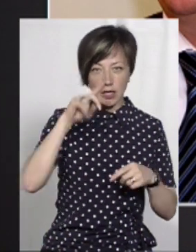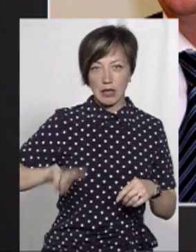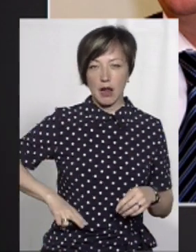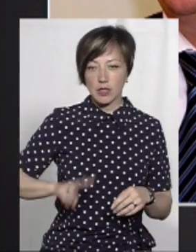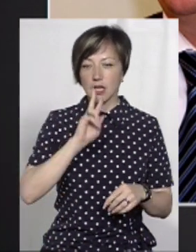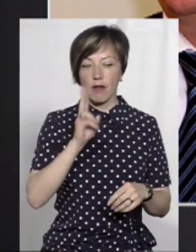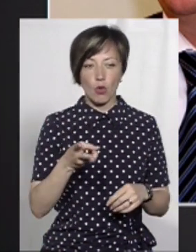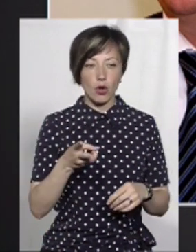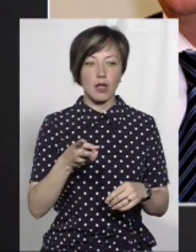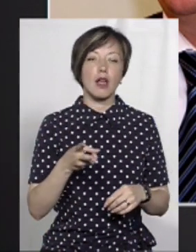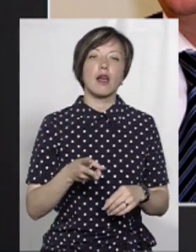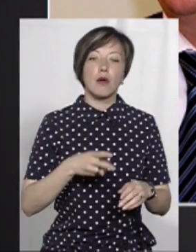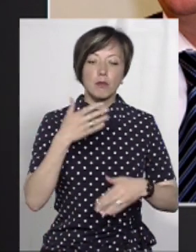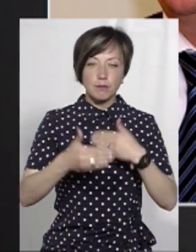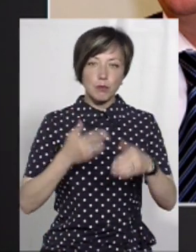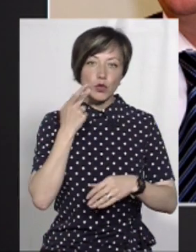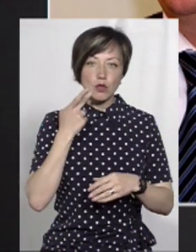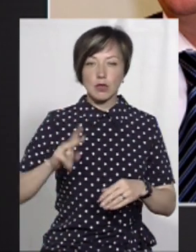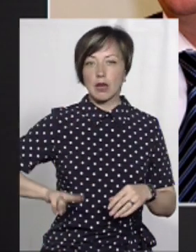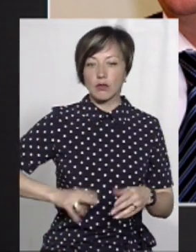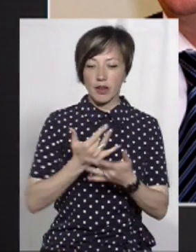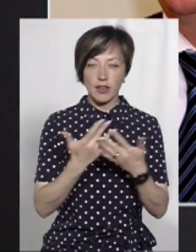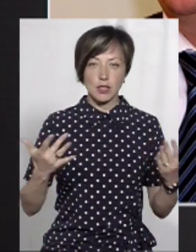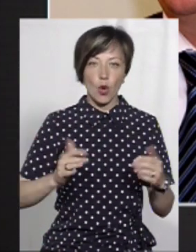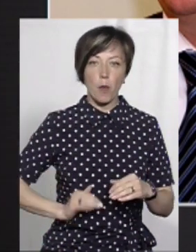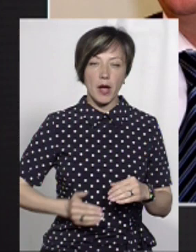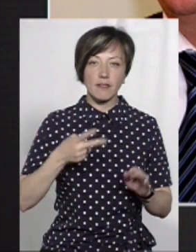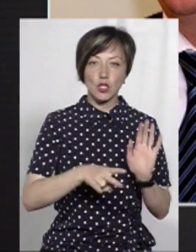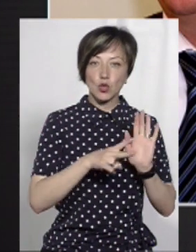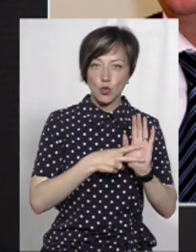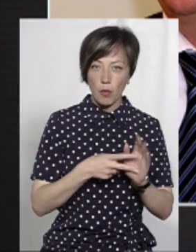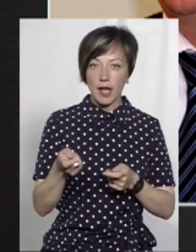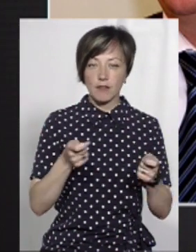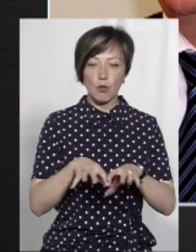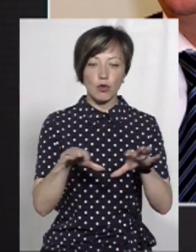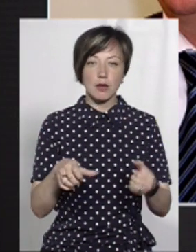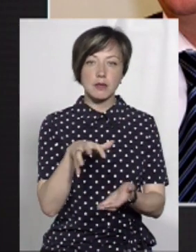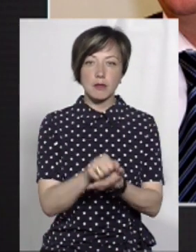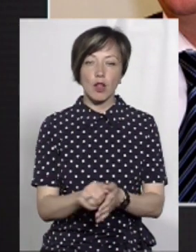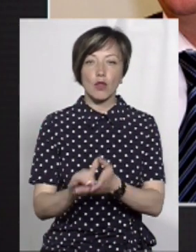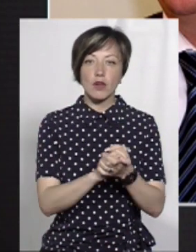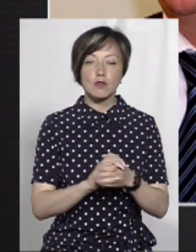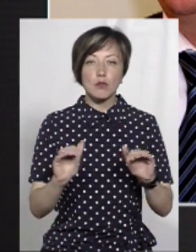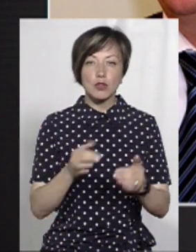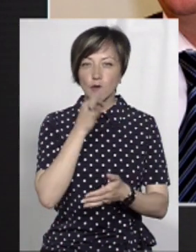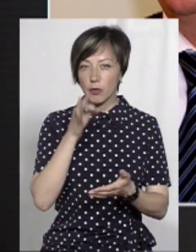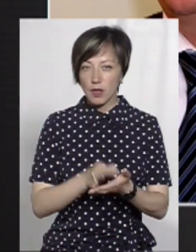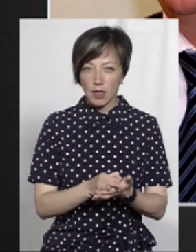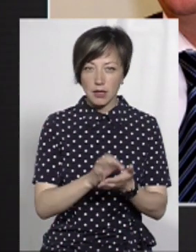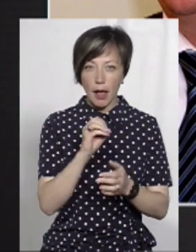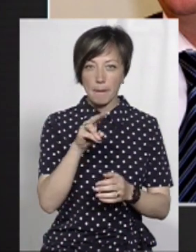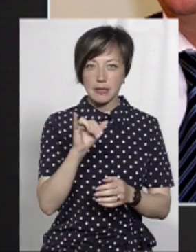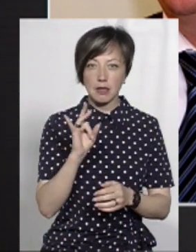пройшов за два роки. Відтоді постійно працював директором у різних компаніях. З 2007-го керівні посади обіймав у товаристві з обмеженою відповідальністю